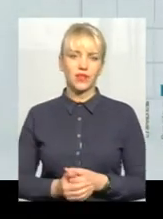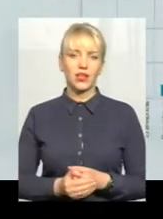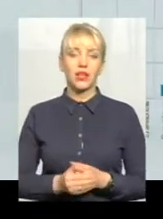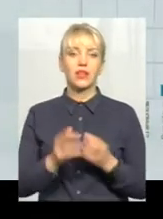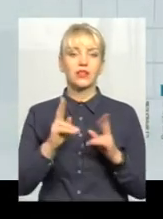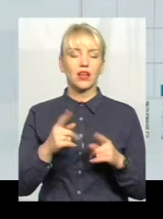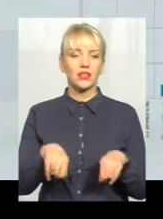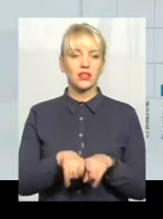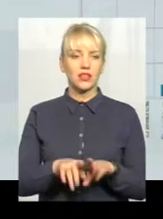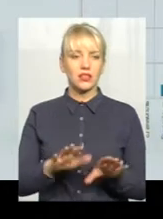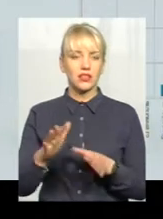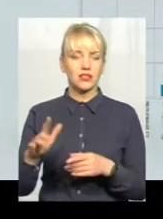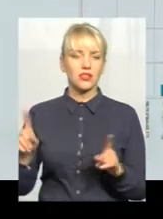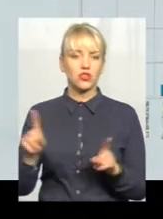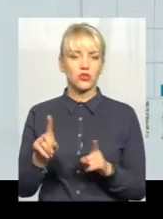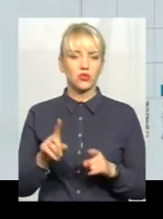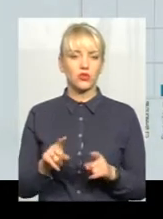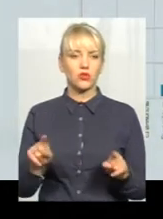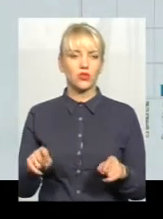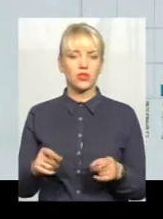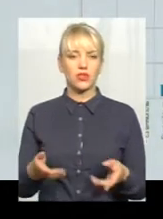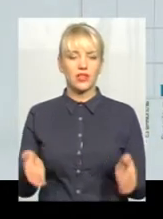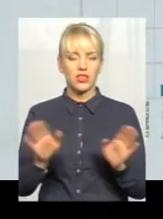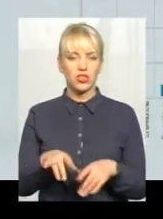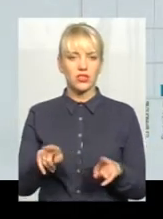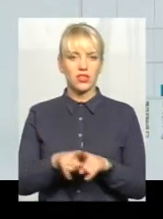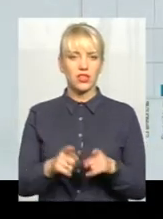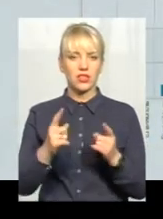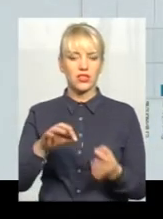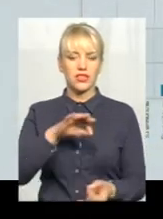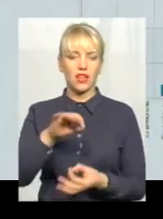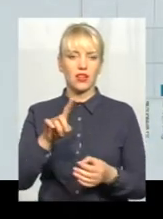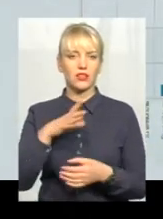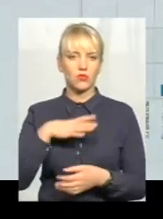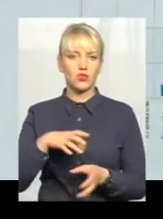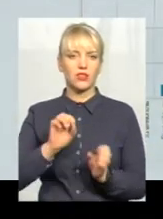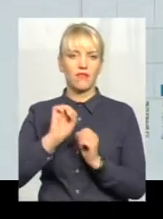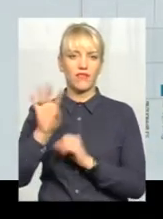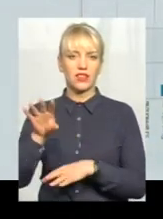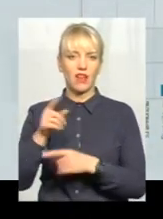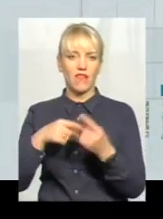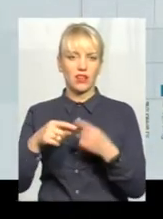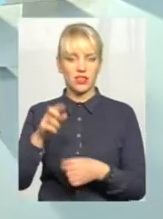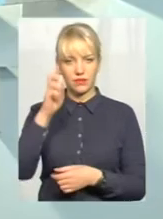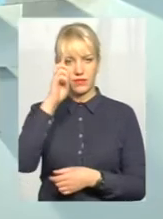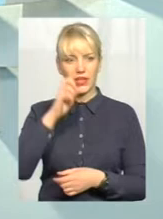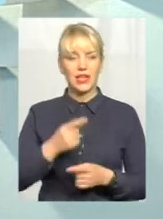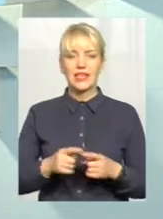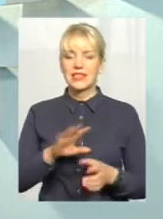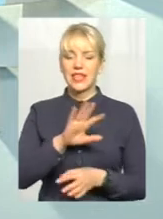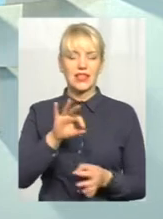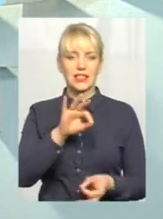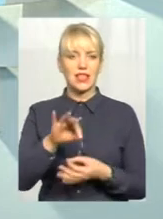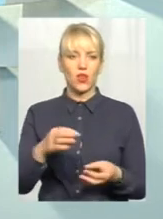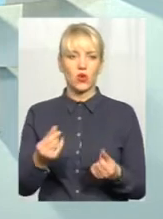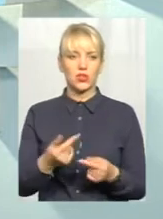Як так стається, що утворюється в громаді залишок, який потім вони змушені віддавати? Ну, насправді, це не залишок коштів,